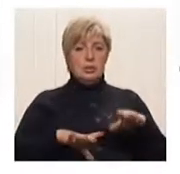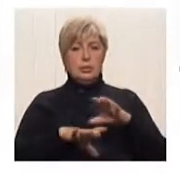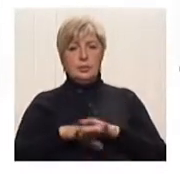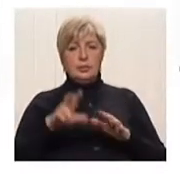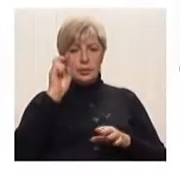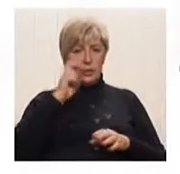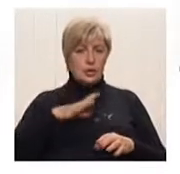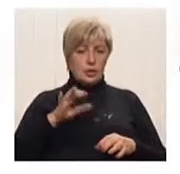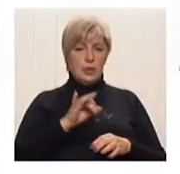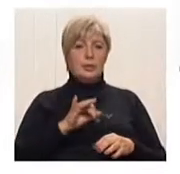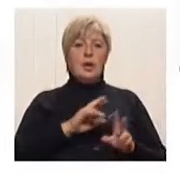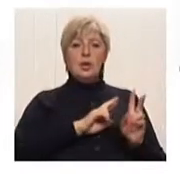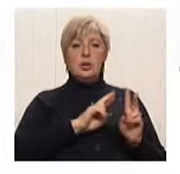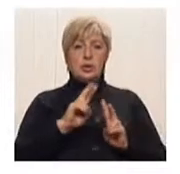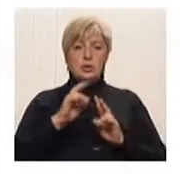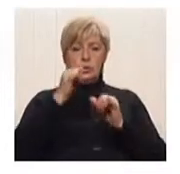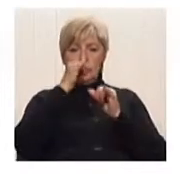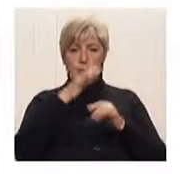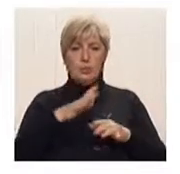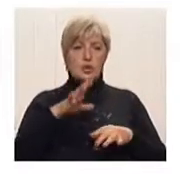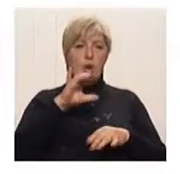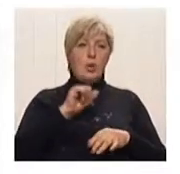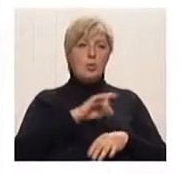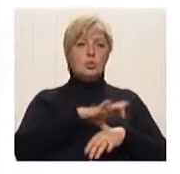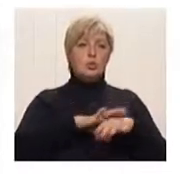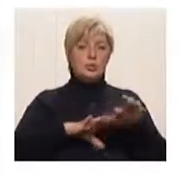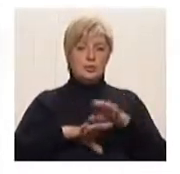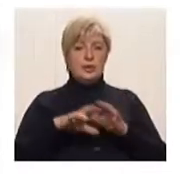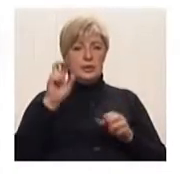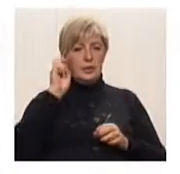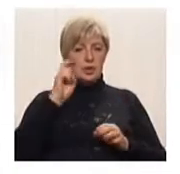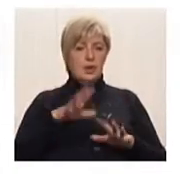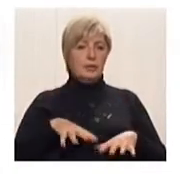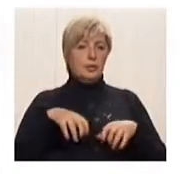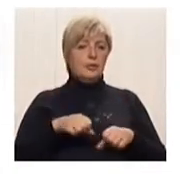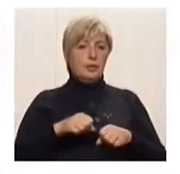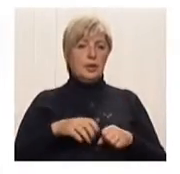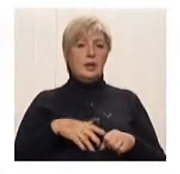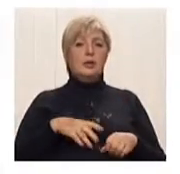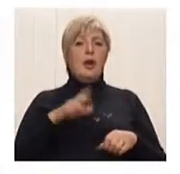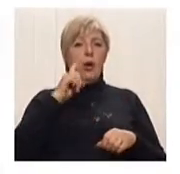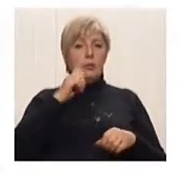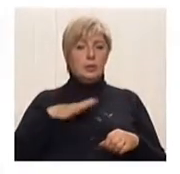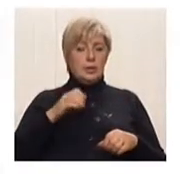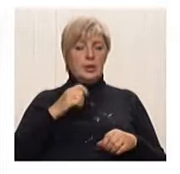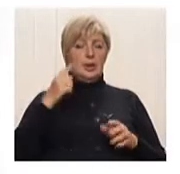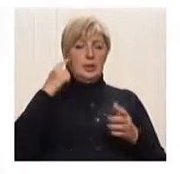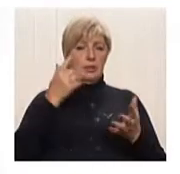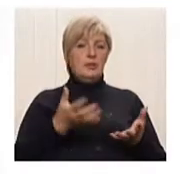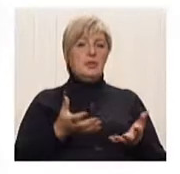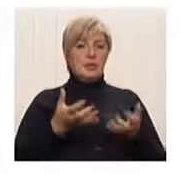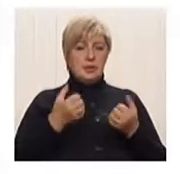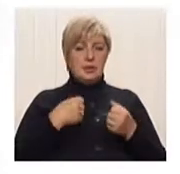посадовими особами. Ніхто не може узурпувати державну владу. Стаття 8. В Україні визнається і діє принцип